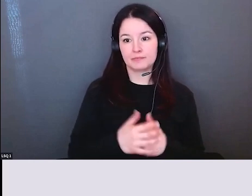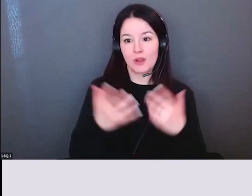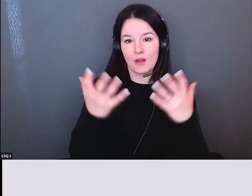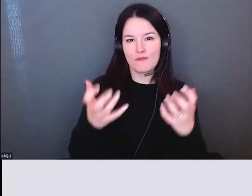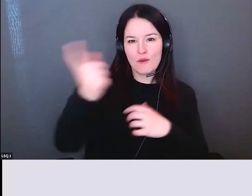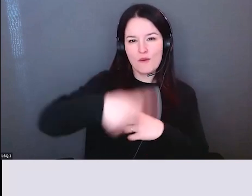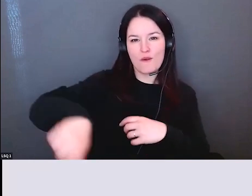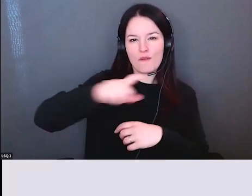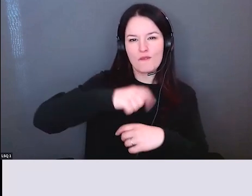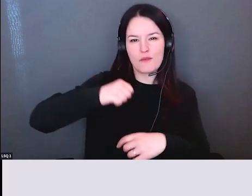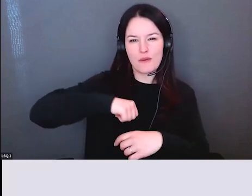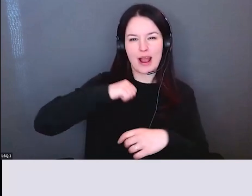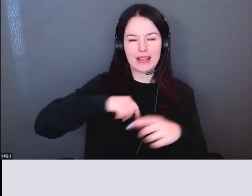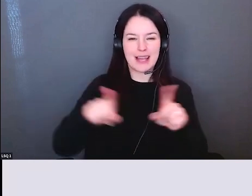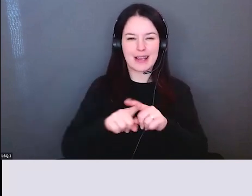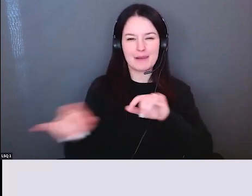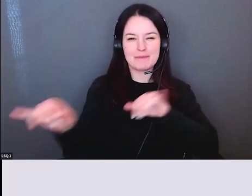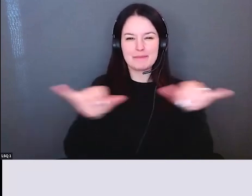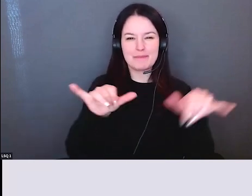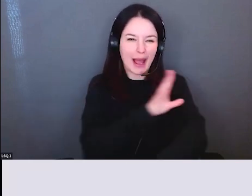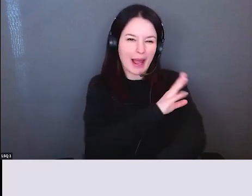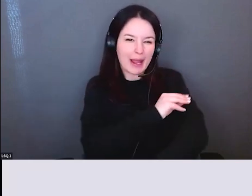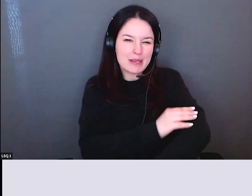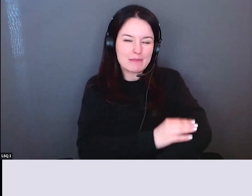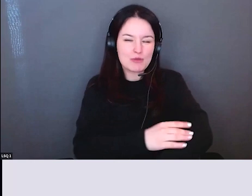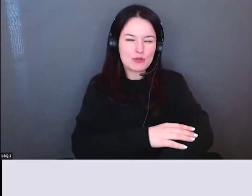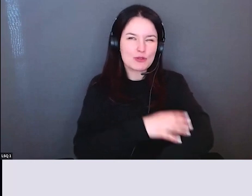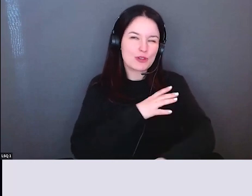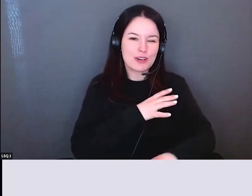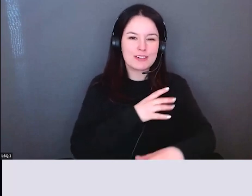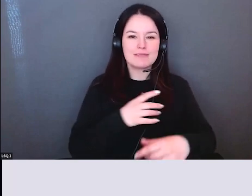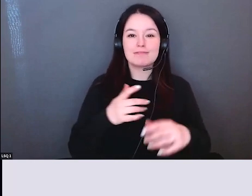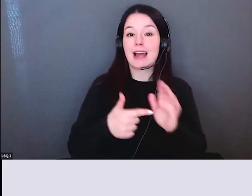Donc à la fin d'un atelier sur le modèle de la médaille